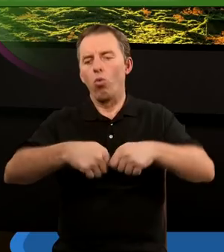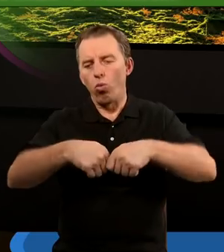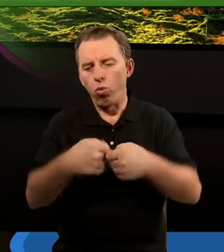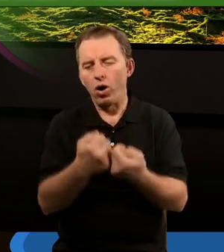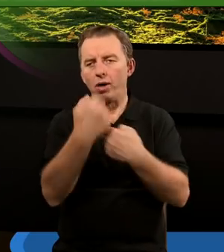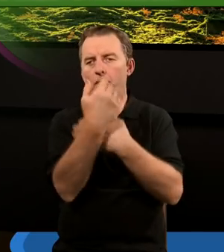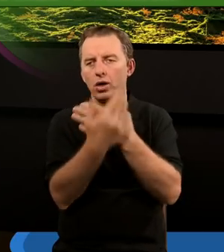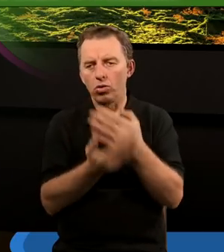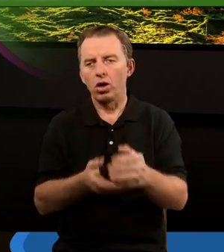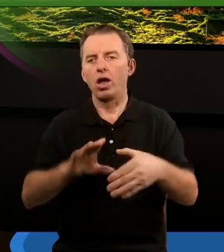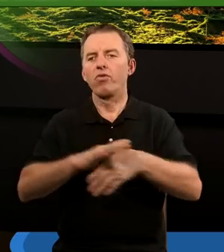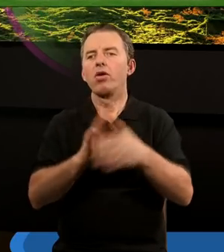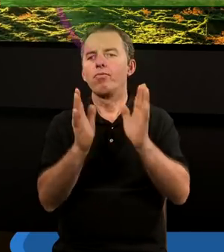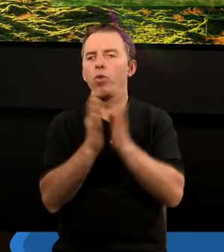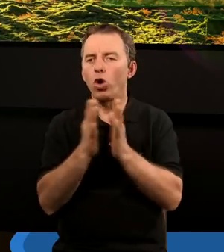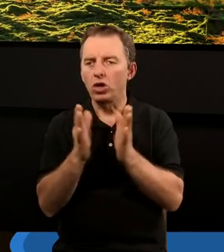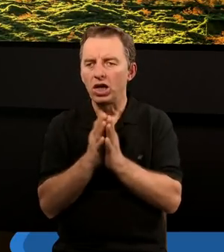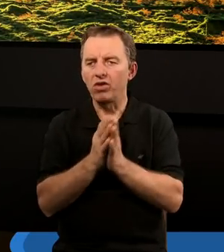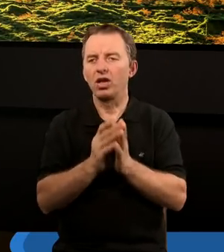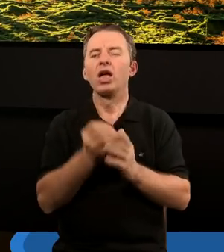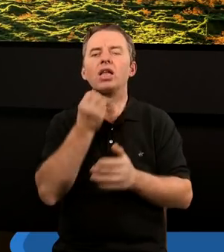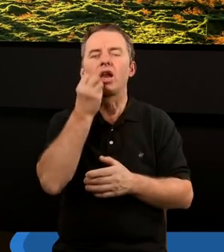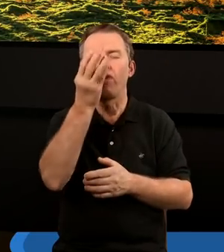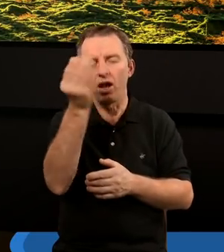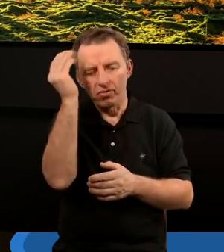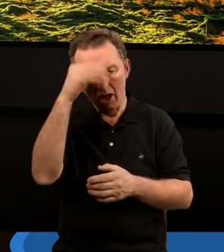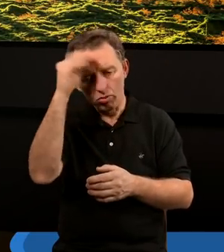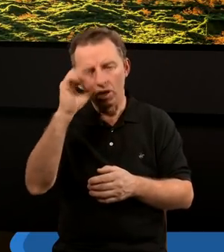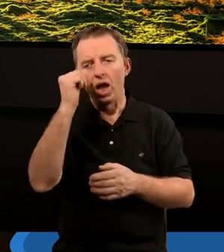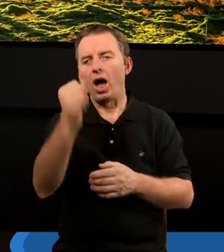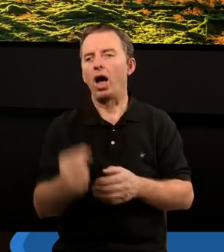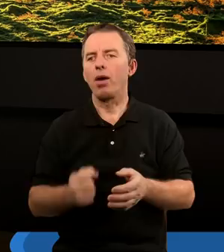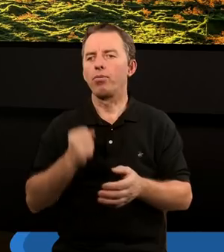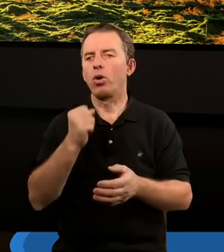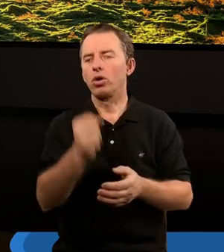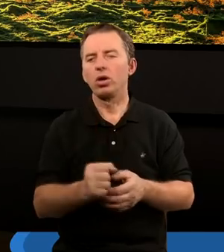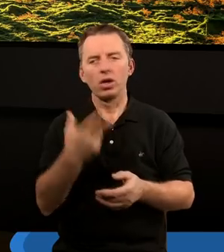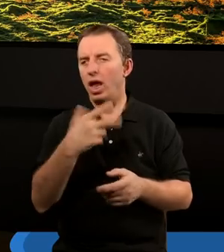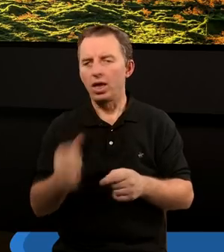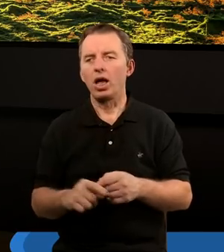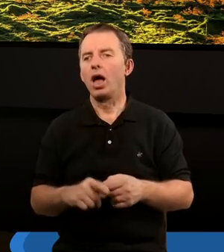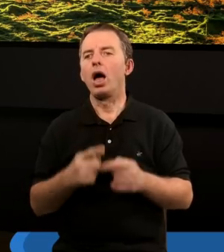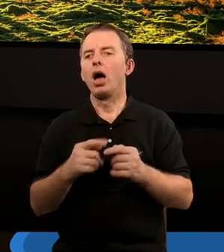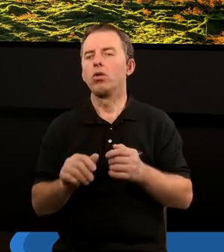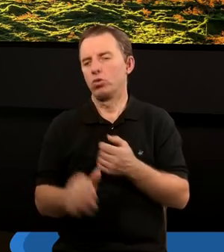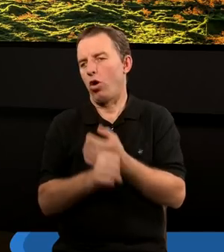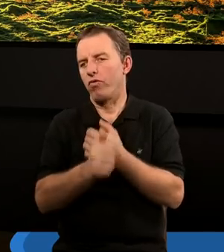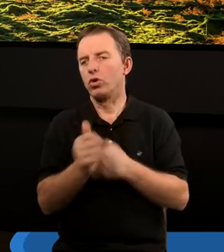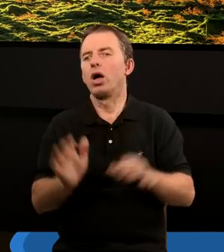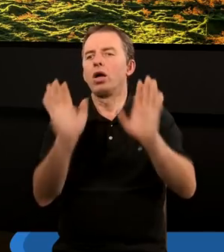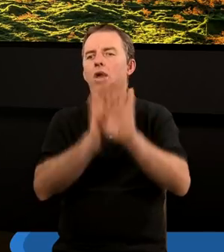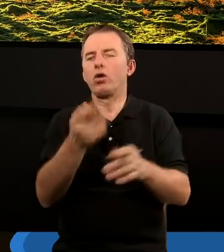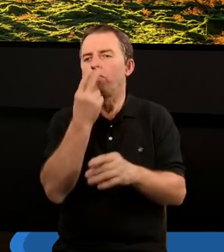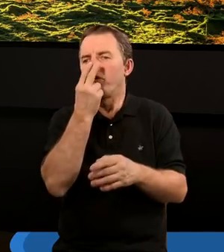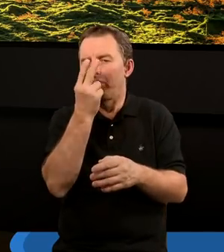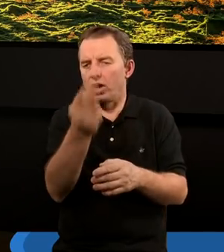łamaniu chleba i modlitwach. Trwali w nauce apostolskiej. Czy to nie jest element nabożeństwa? A w czym